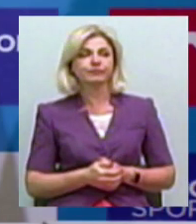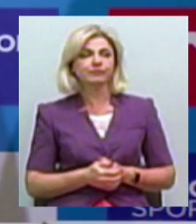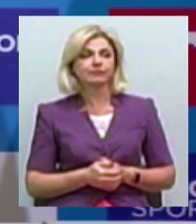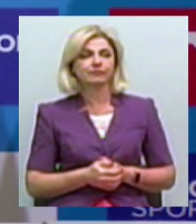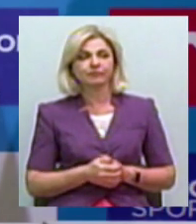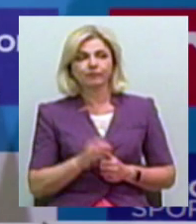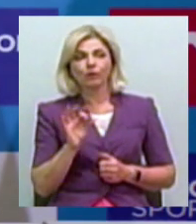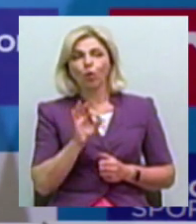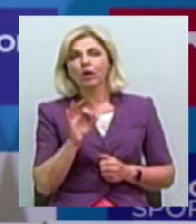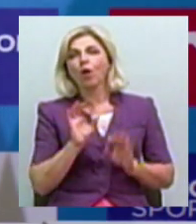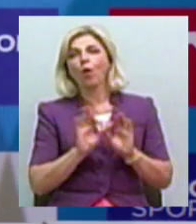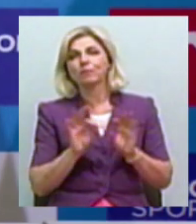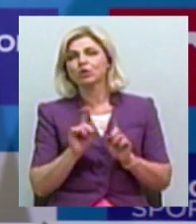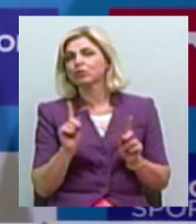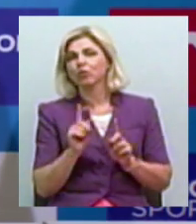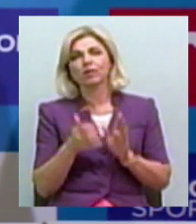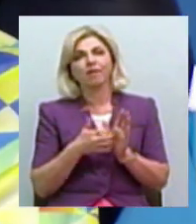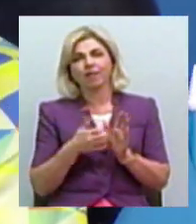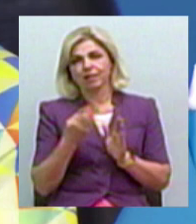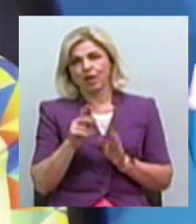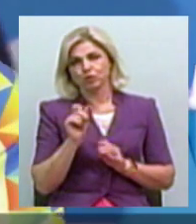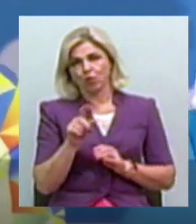пояснив, чого не вистачило для золотої медалі.